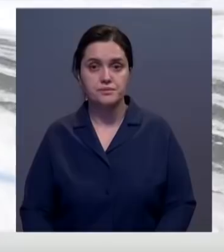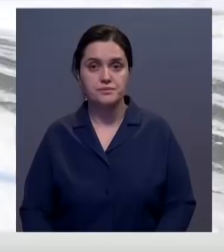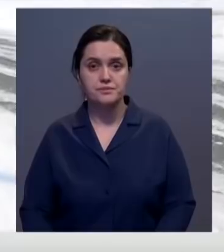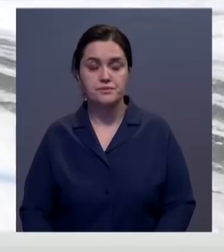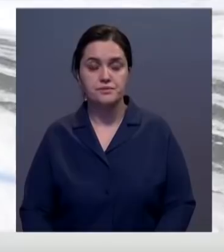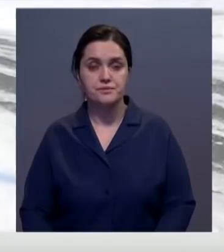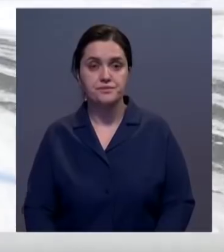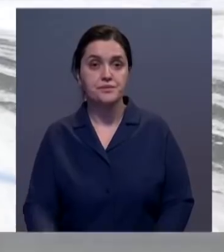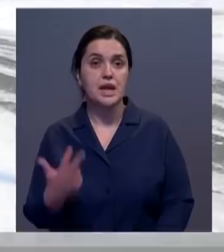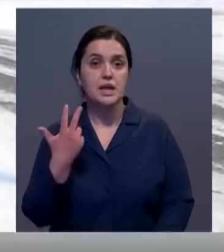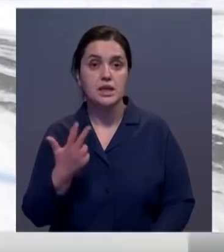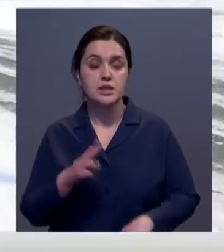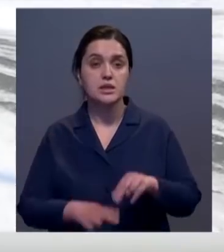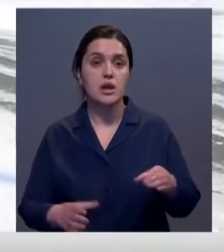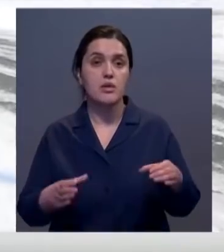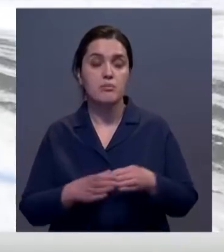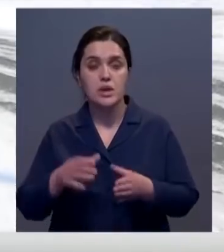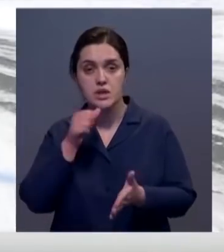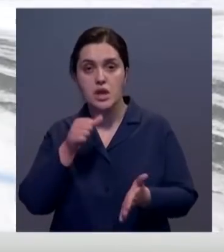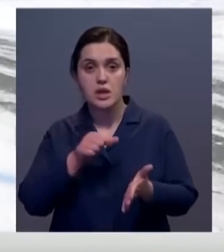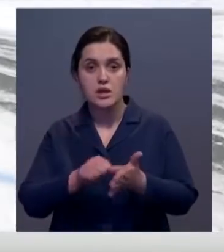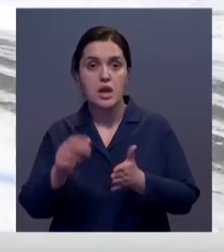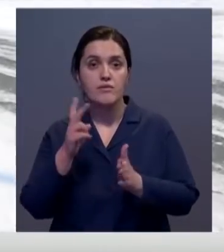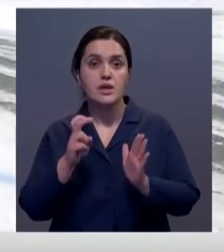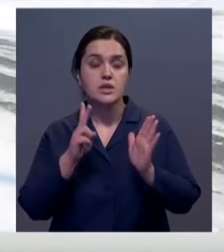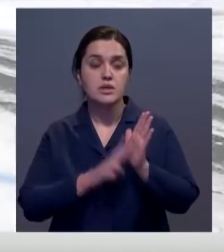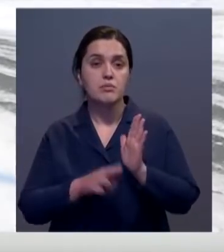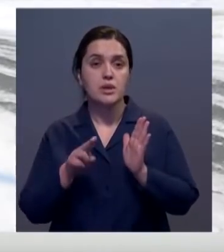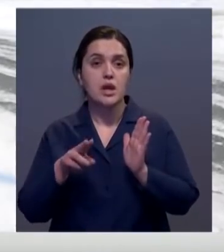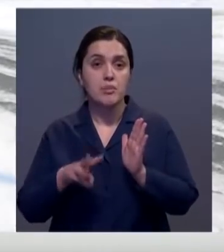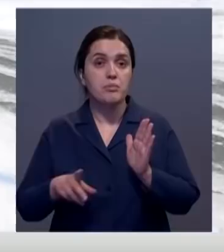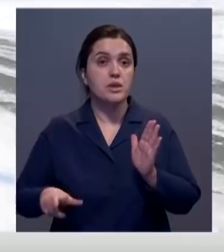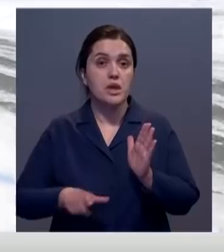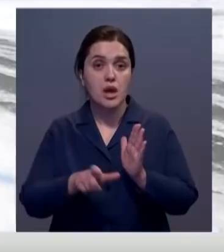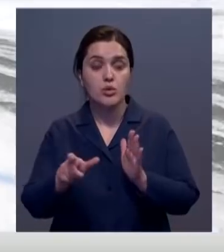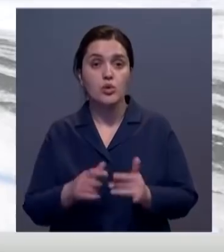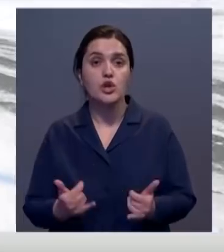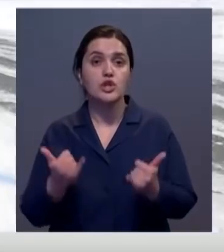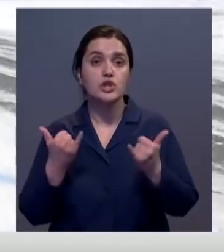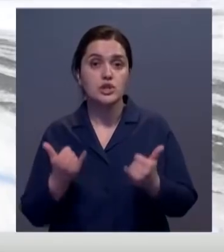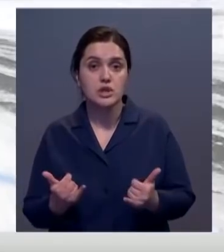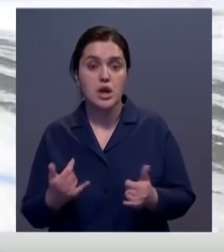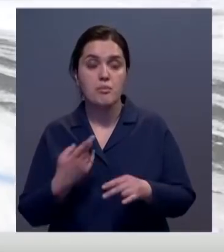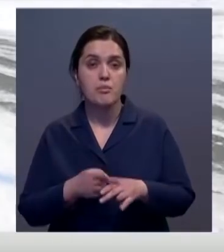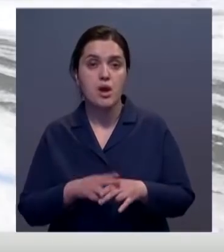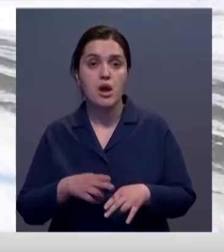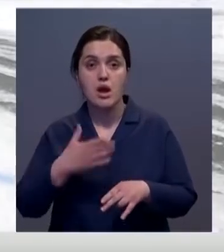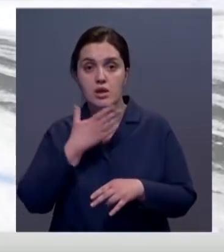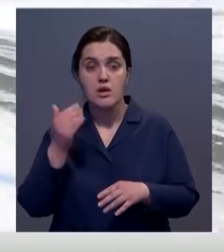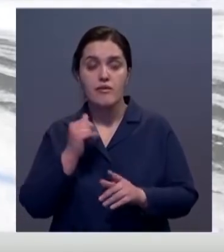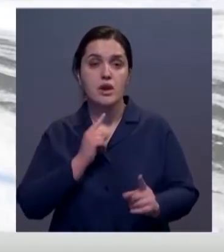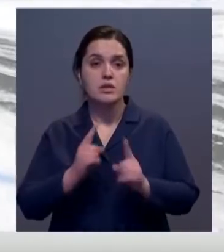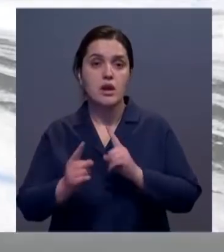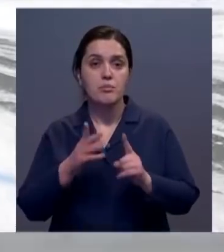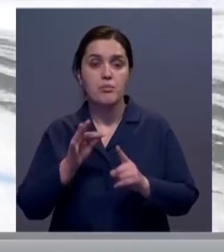Три подрядчика в этом году заасфальтировали 270 километров дороги. Сейчас объездных путей нет. Весь транспортный поток